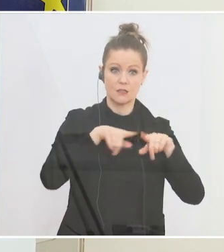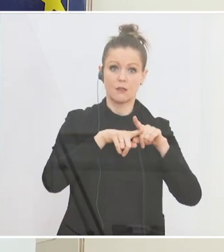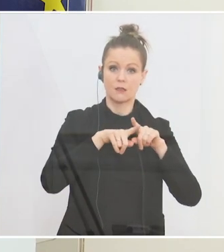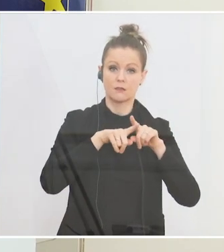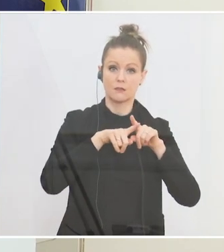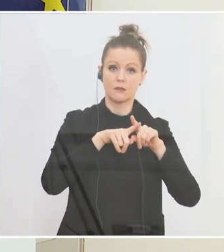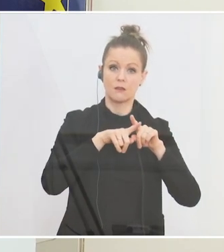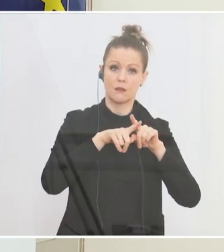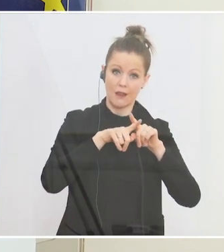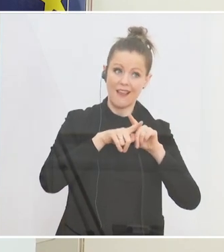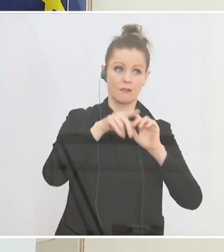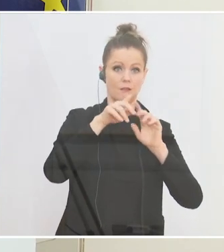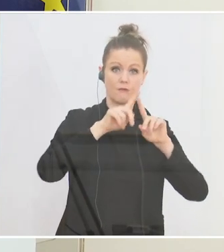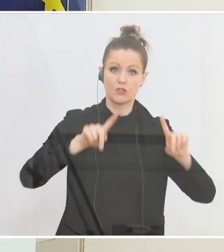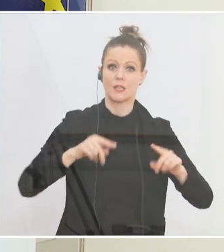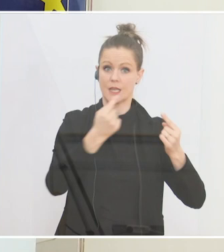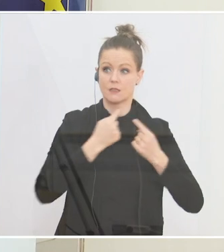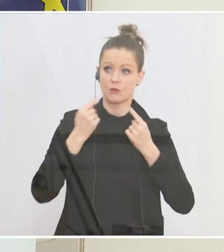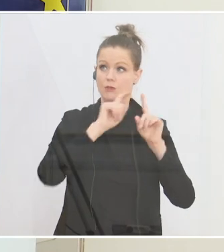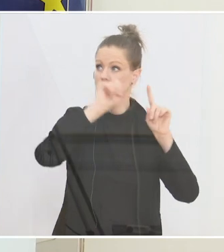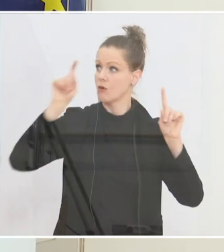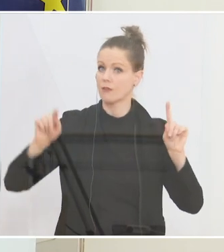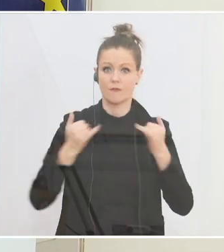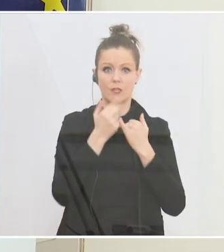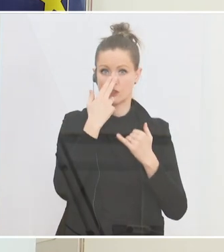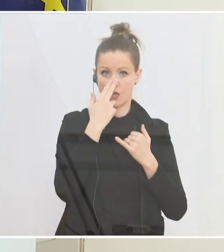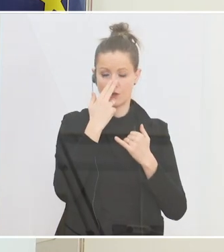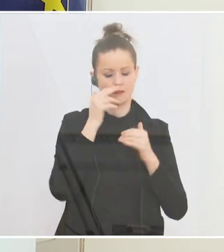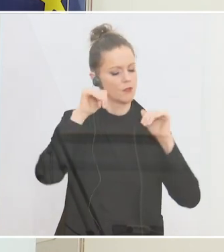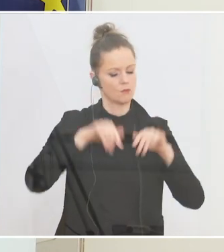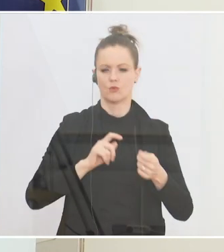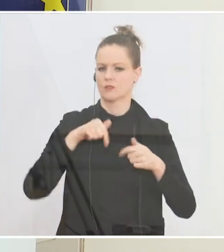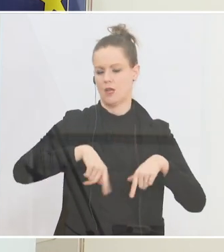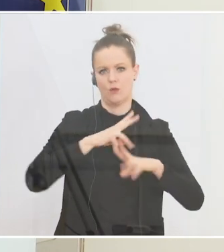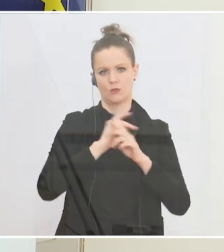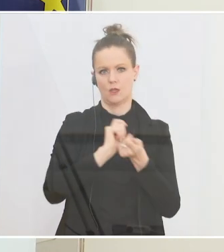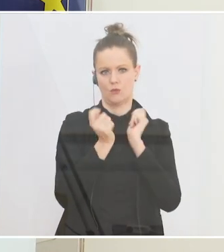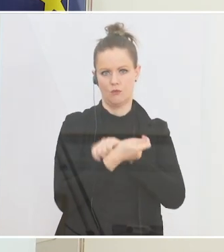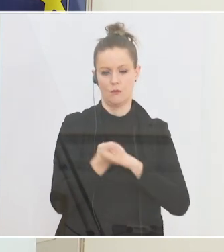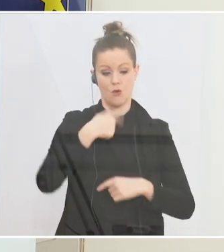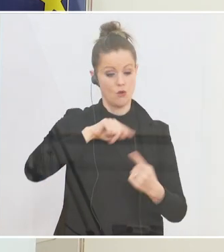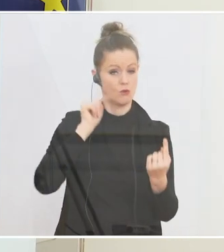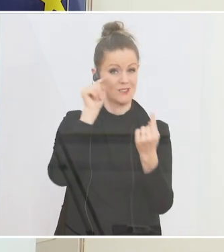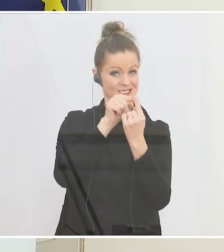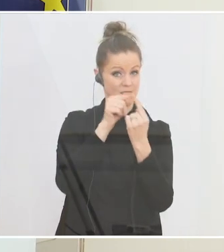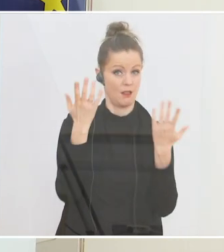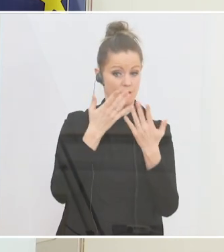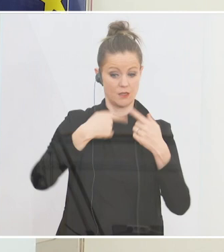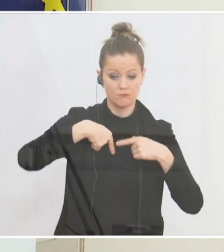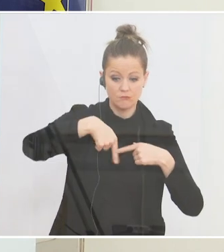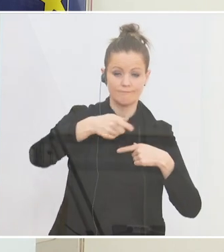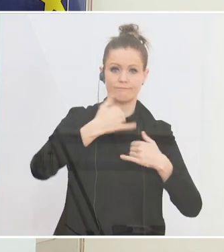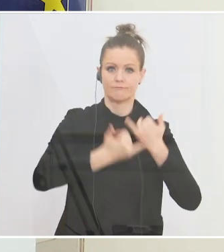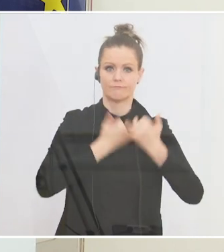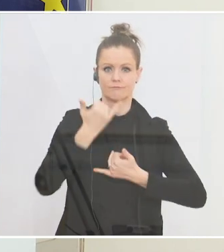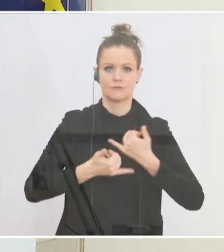und auch weltweit ist es dringend geboten. Ich sage, unser Ziel muss es wahrscheinlich sein, dass wir in den nächsten Jahren die Zahlen